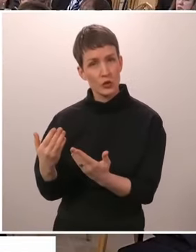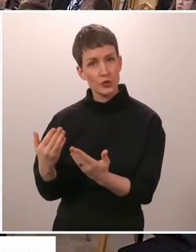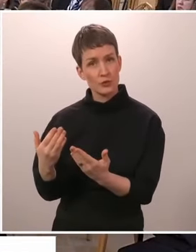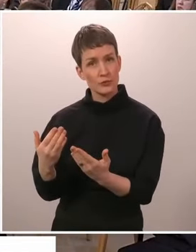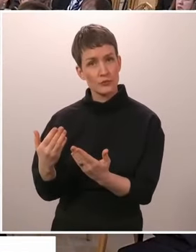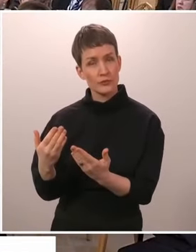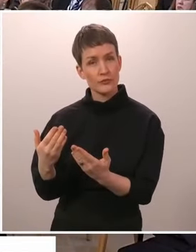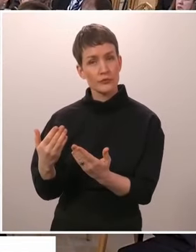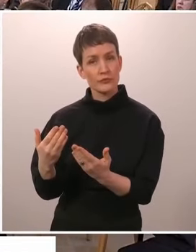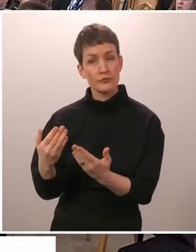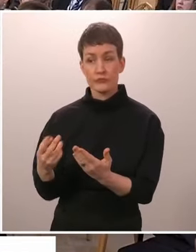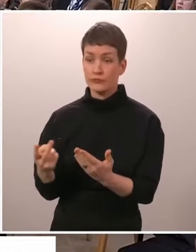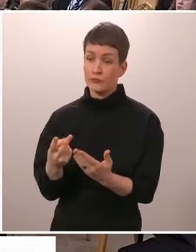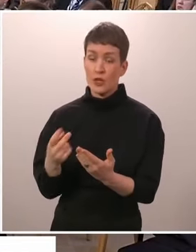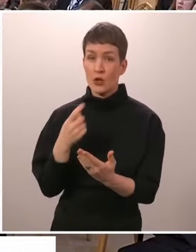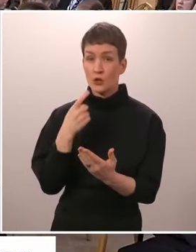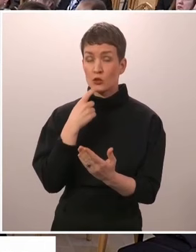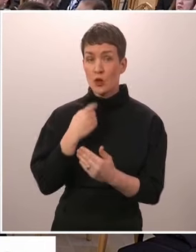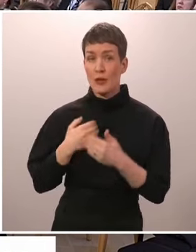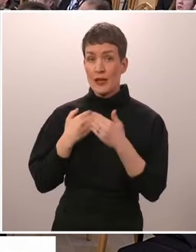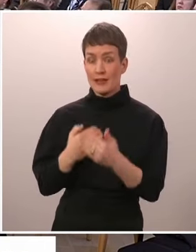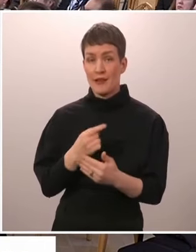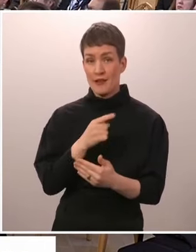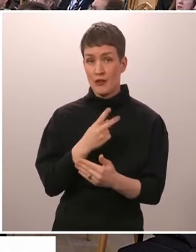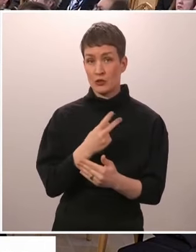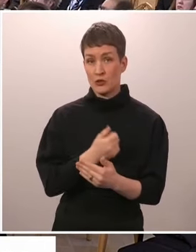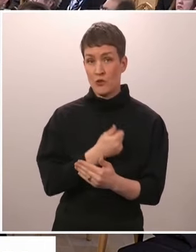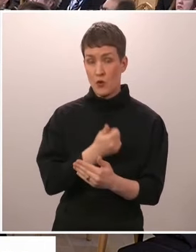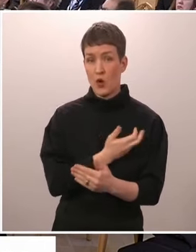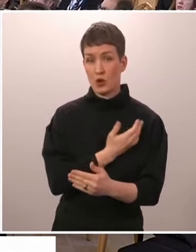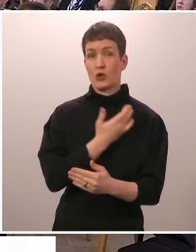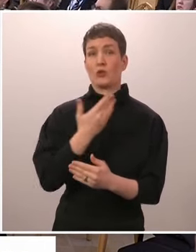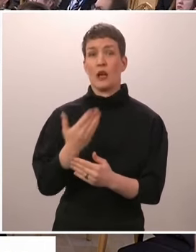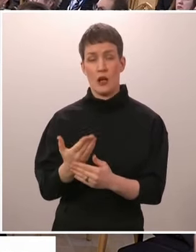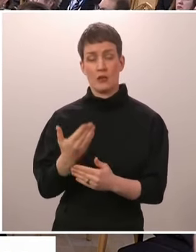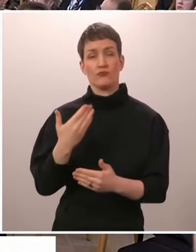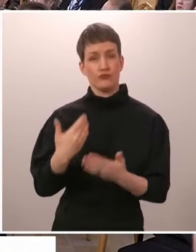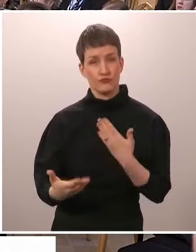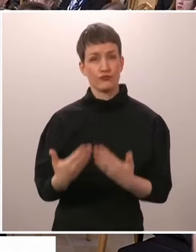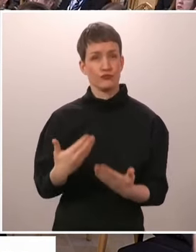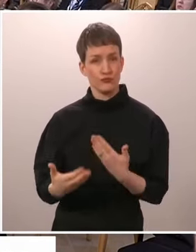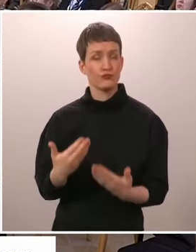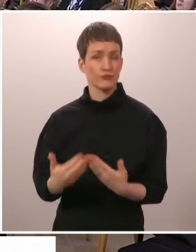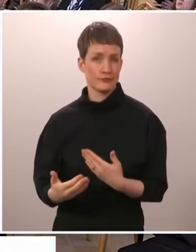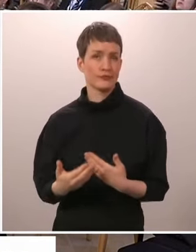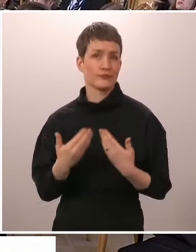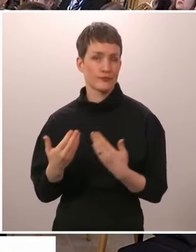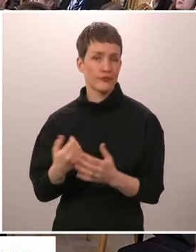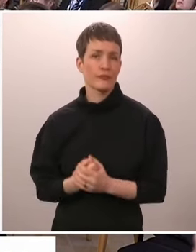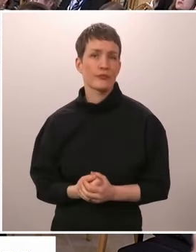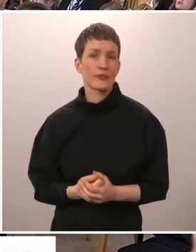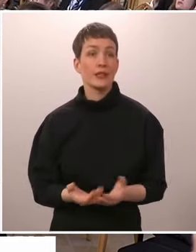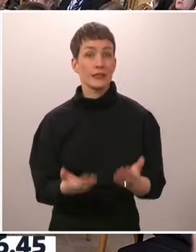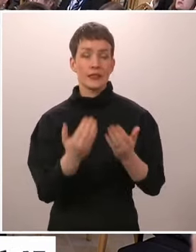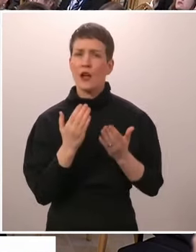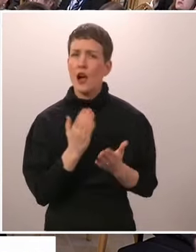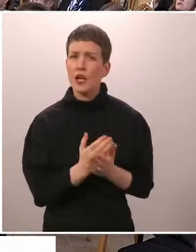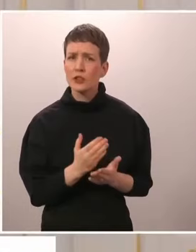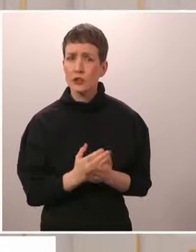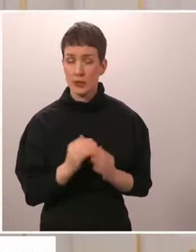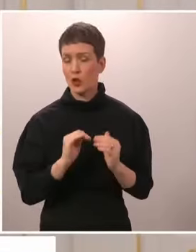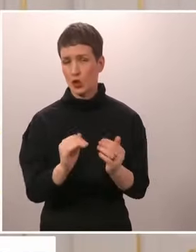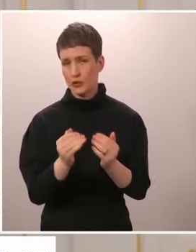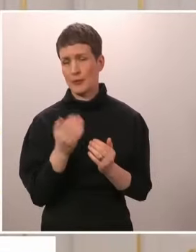jotka ovat tehneet Suomen eteen viimeisen 12 vuoden aikana. Ja substanssipuolelta toistan sen, minkä